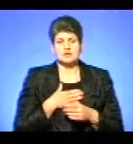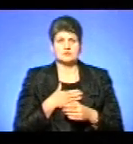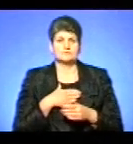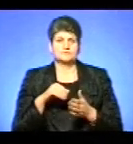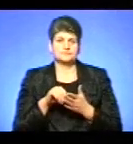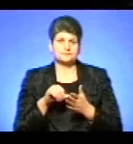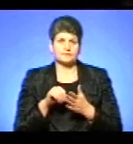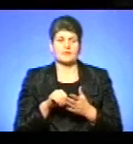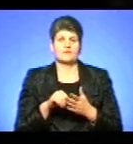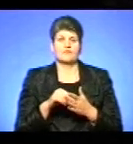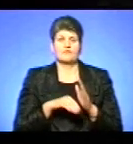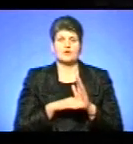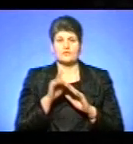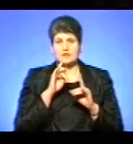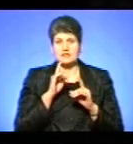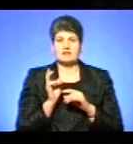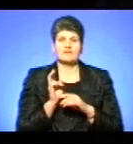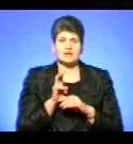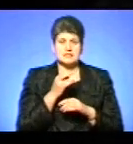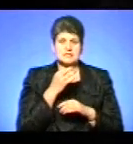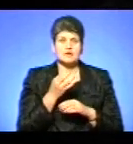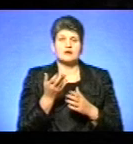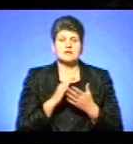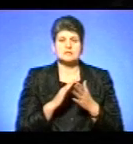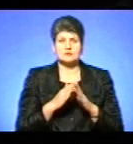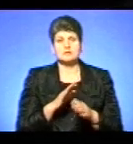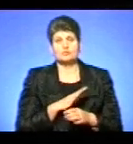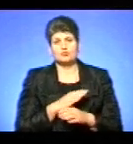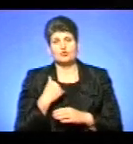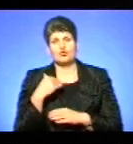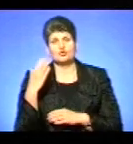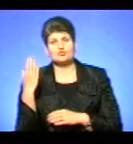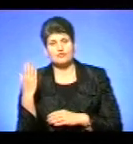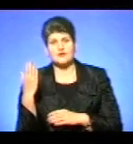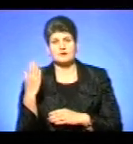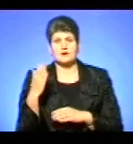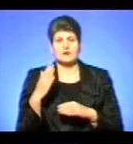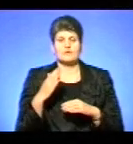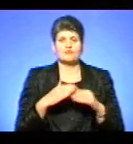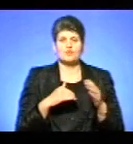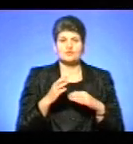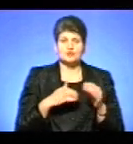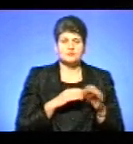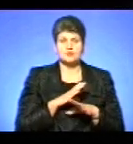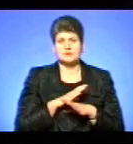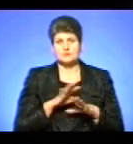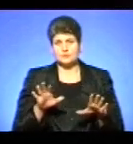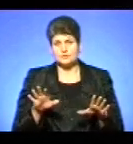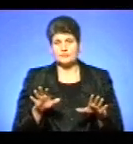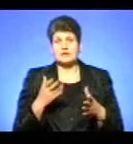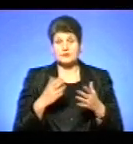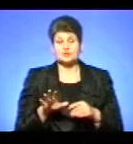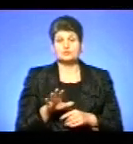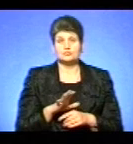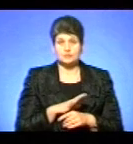знаходиться на даний момент, вийде, скаже, яка ситуація, чи було голосування в ручному варіанті, чи не відбулося воно. Якщо